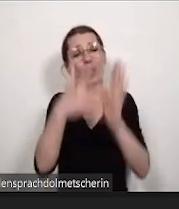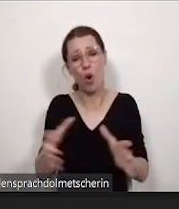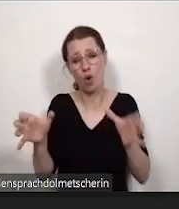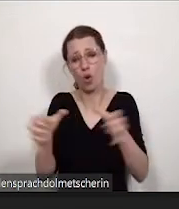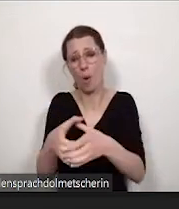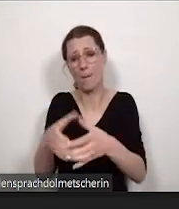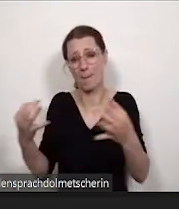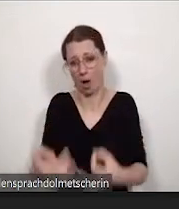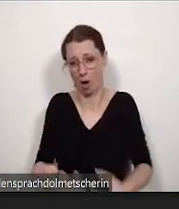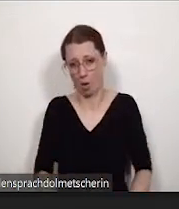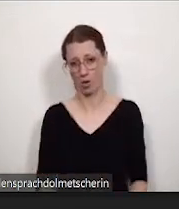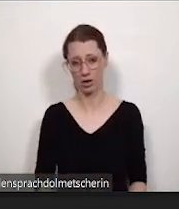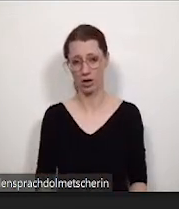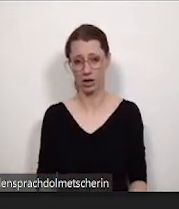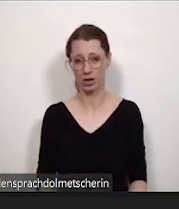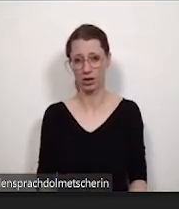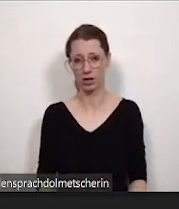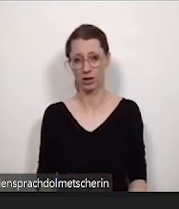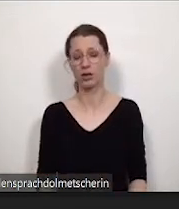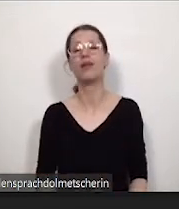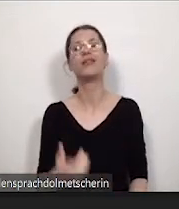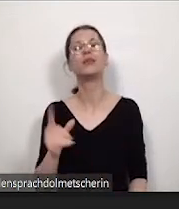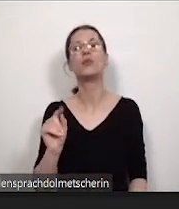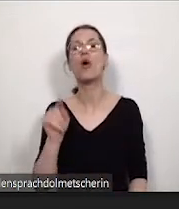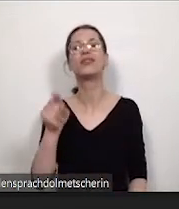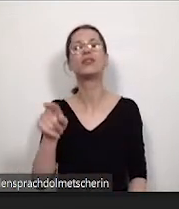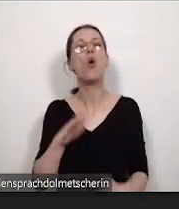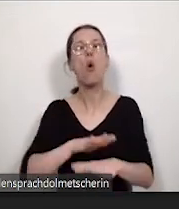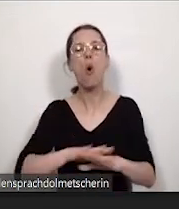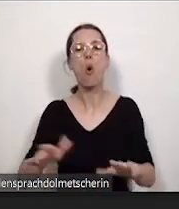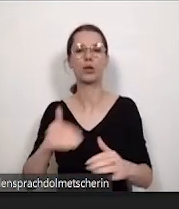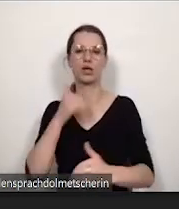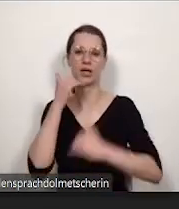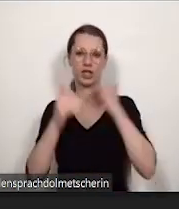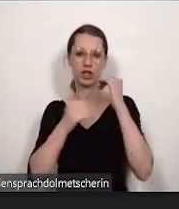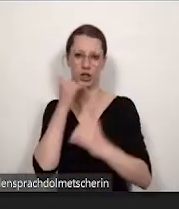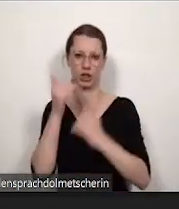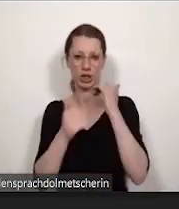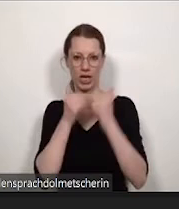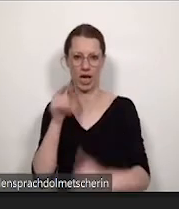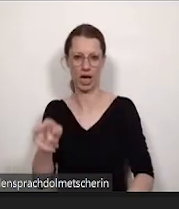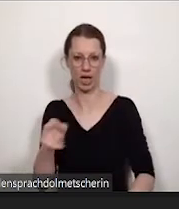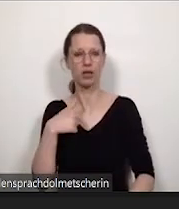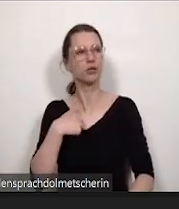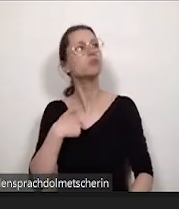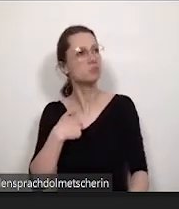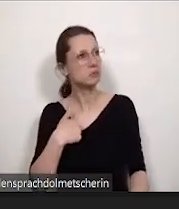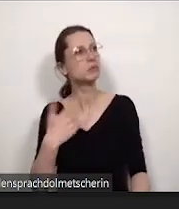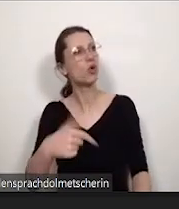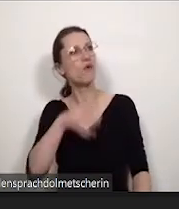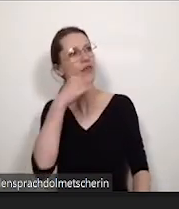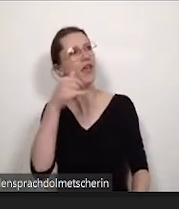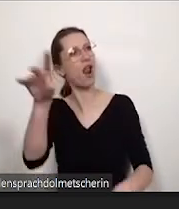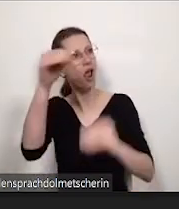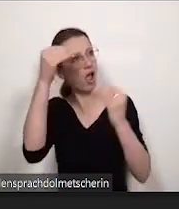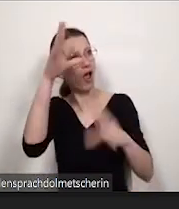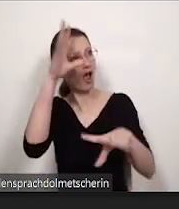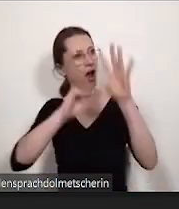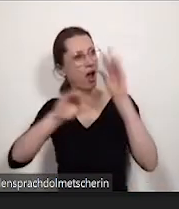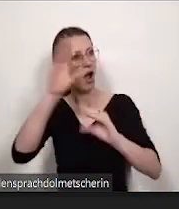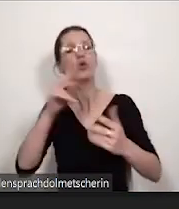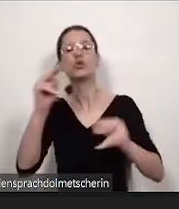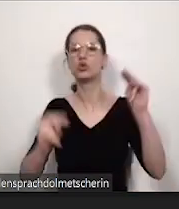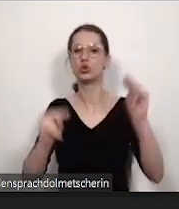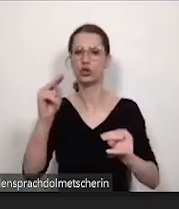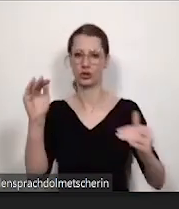die ohne ein Serious Game die Lerninhalte erfährt, um zu vergleichen, wie auch die Unterschiede sind. Außerdem